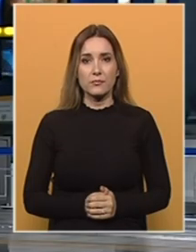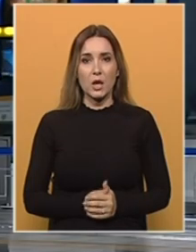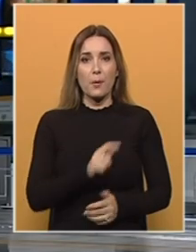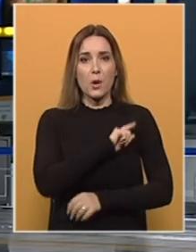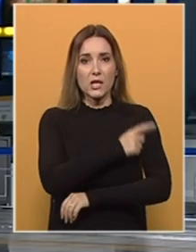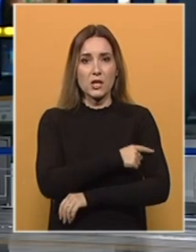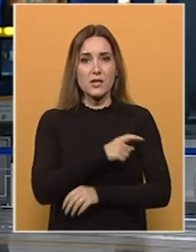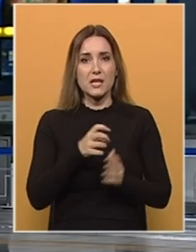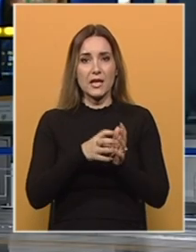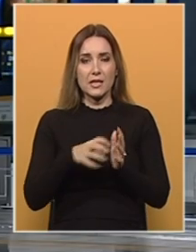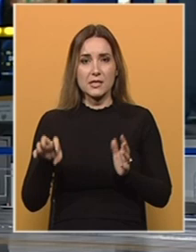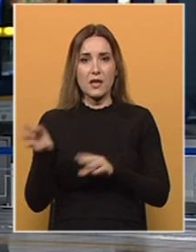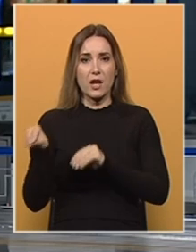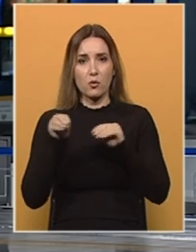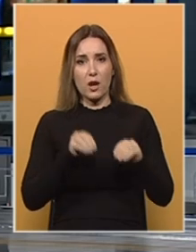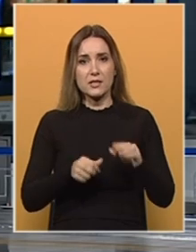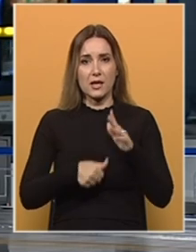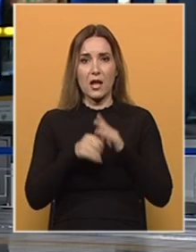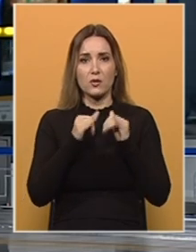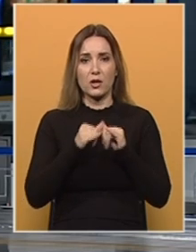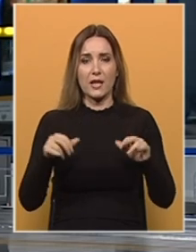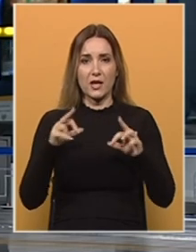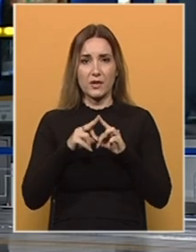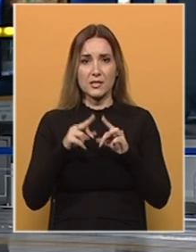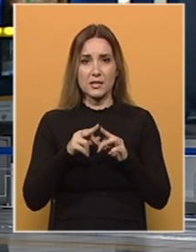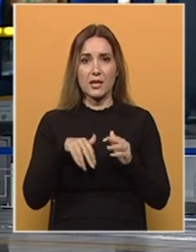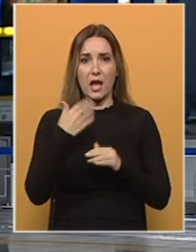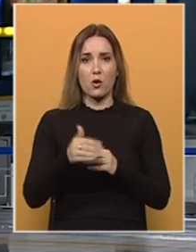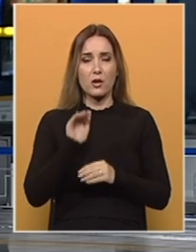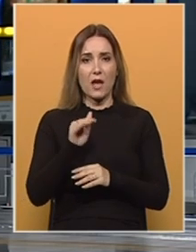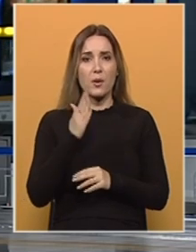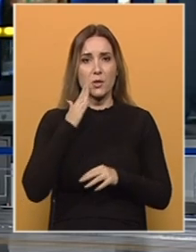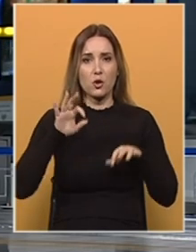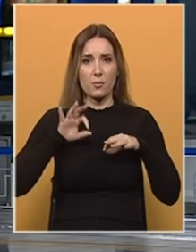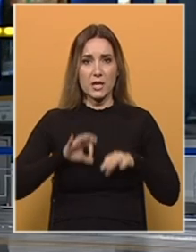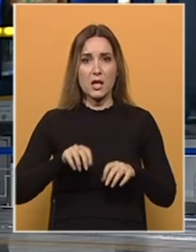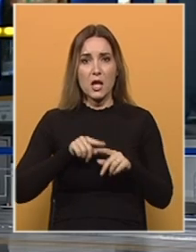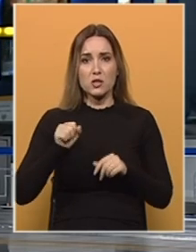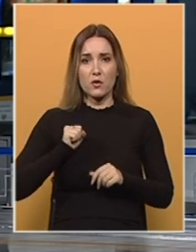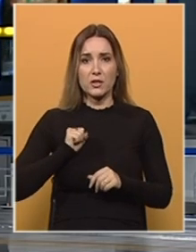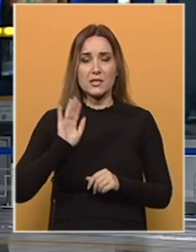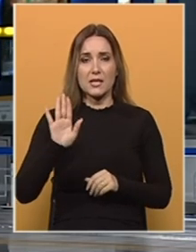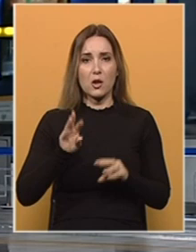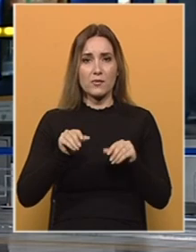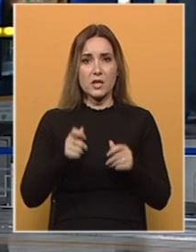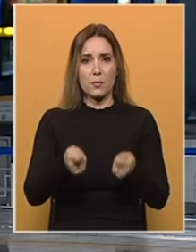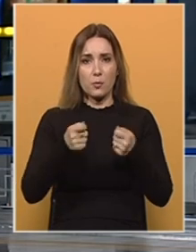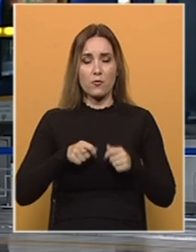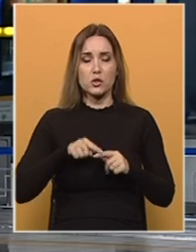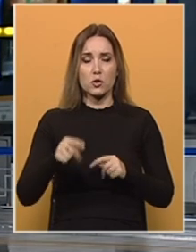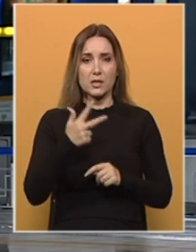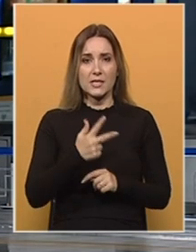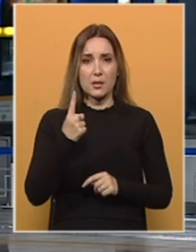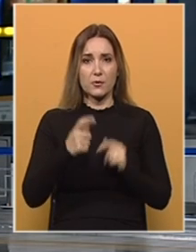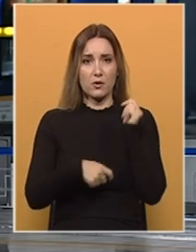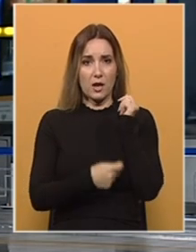Pojačava se intenzitet evakuacije iz glavnog grada Afganistana nakon najave američkog predsjednika da će se vojnici njegove zemlje povući do 31.